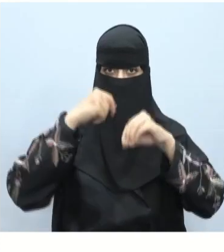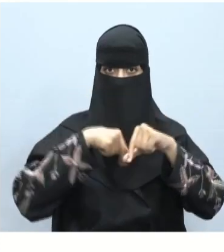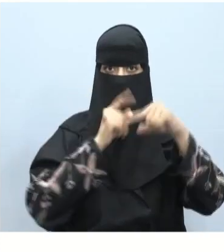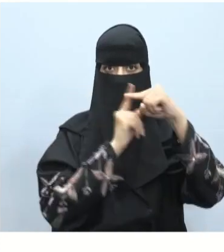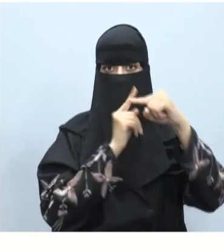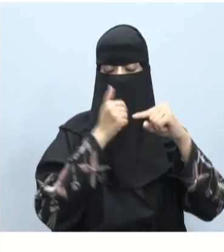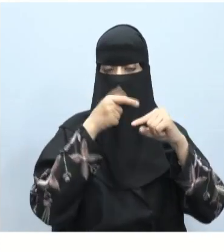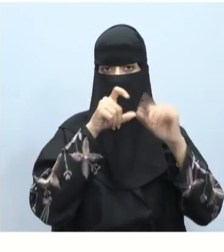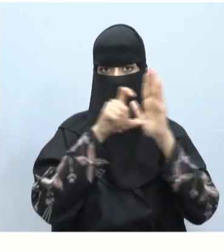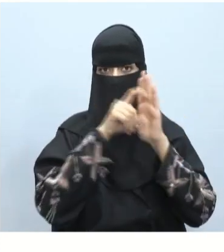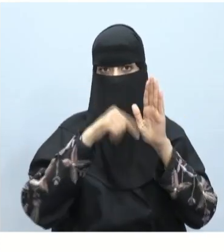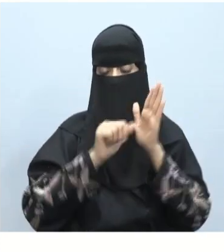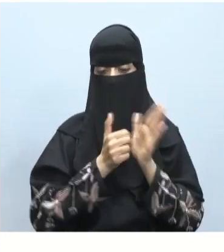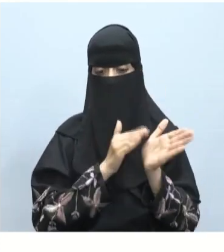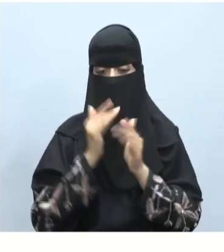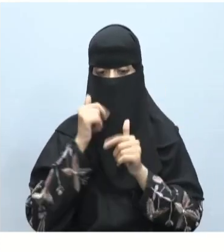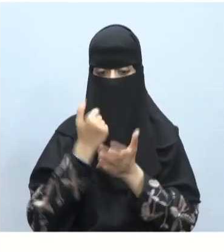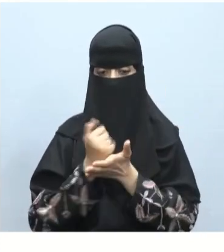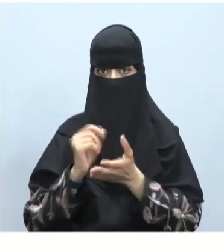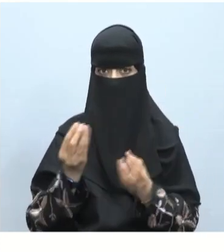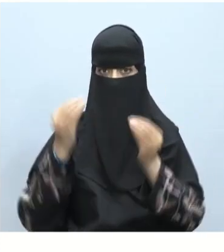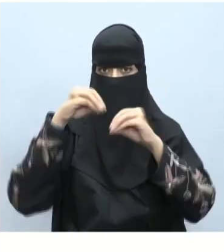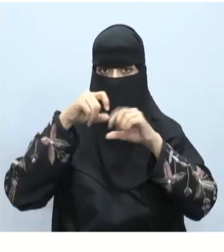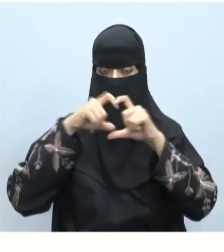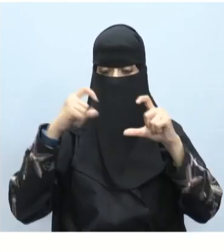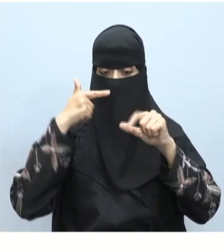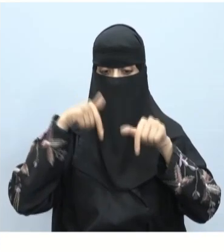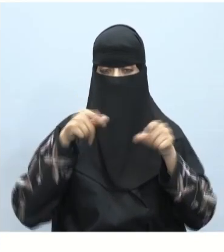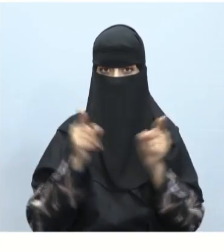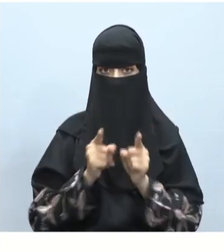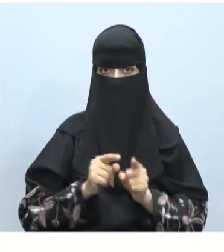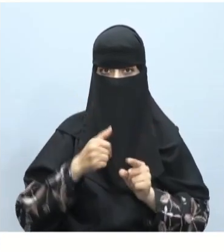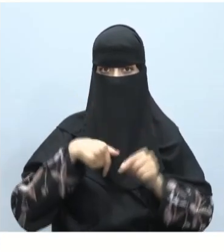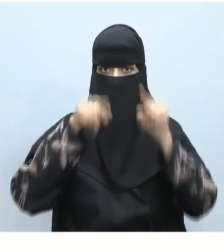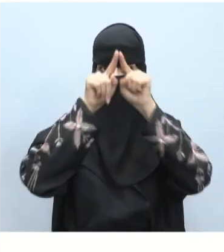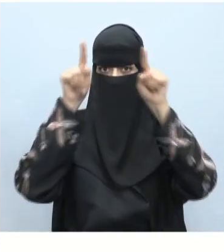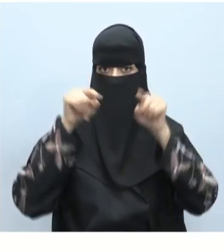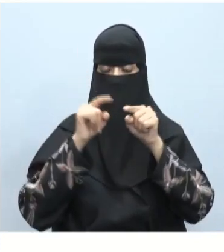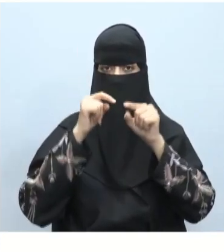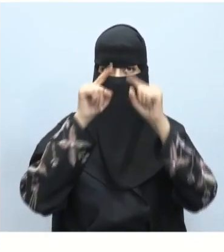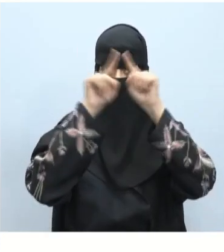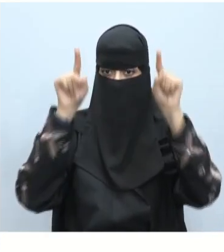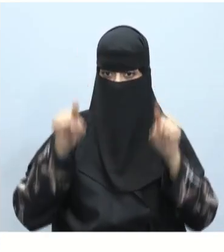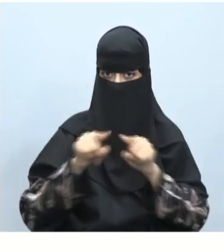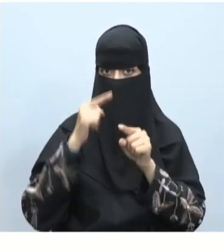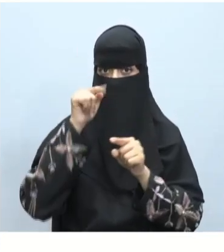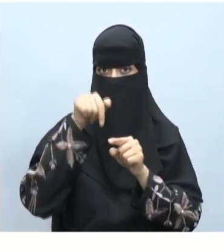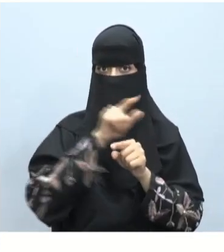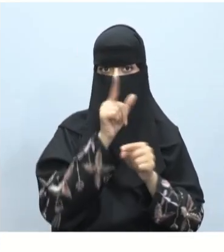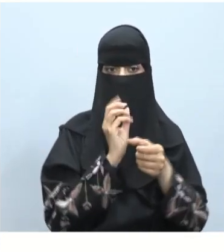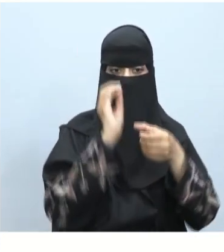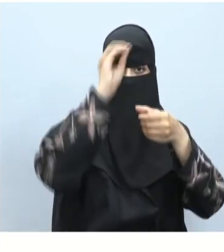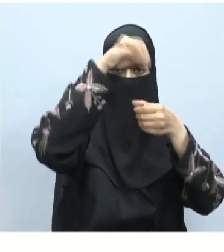مربع نص جديد لحذف وإضافة العناصر نحدد مربع النص بعد ذلك نضغط على زر